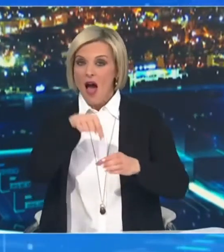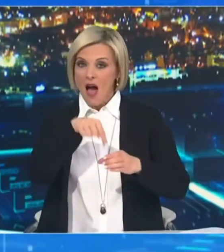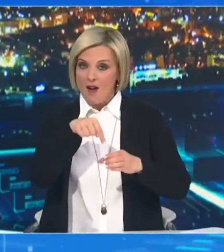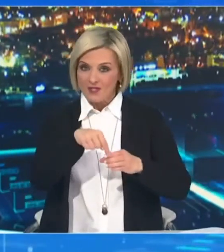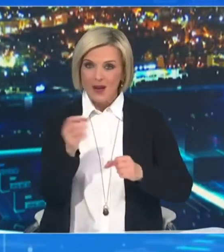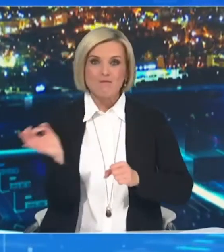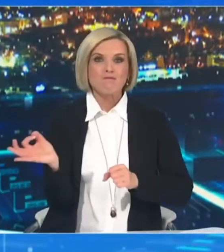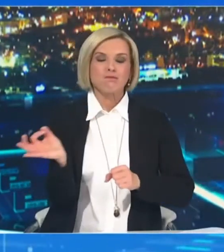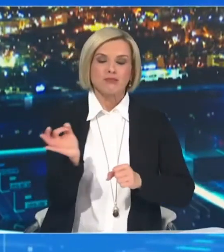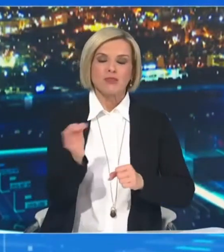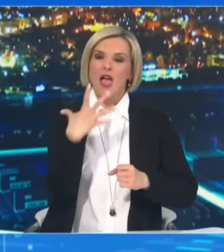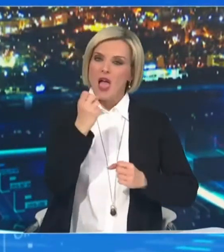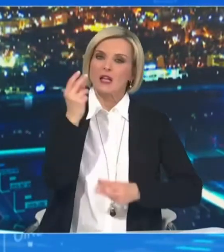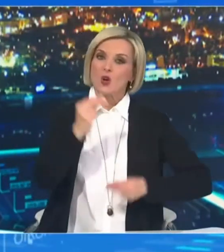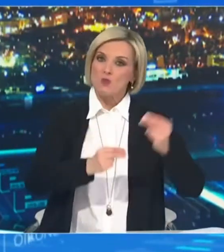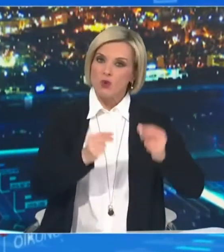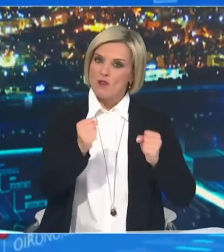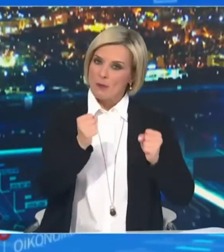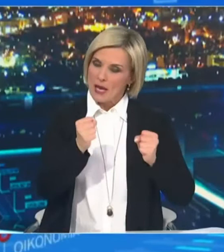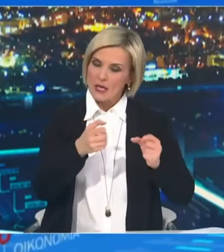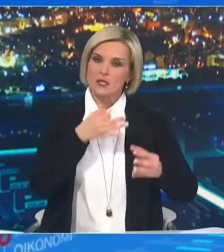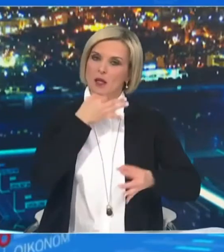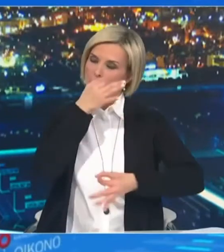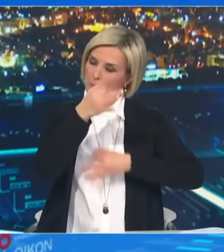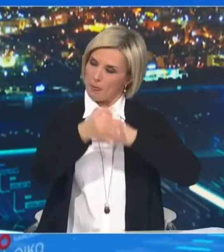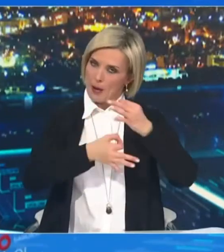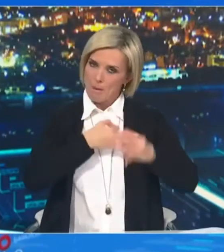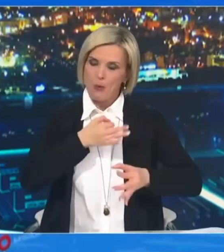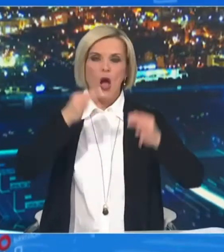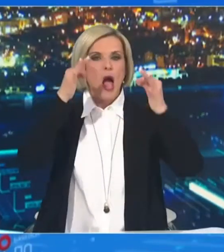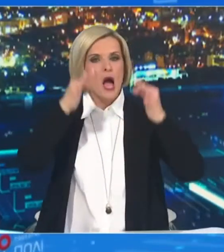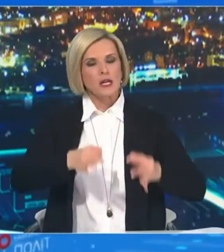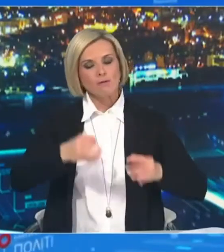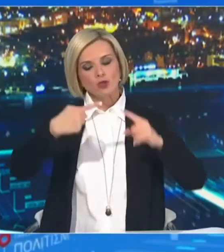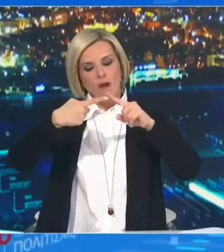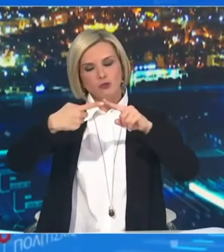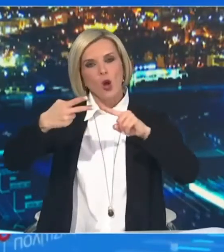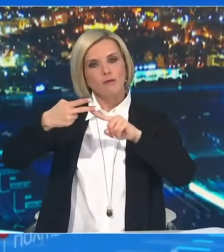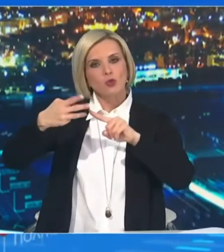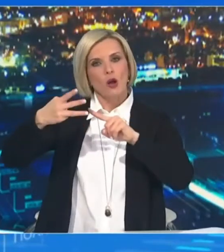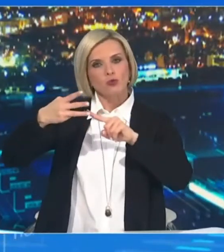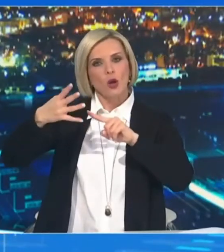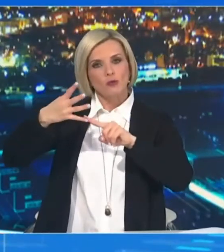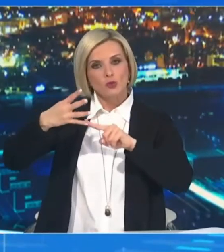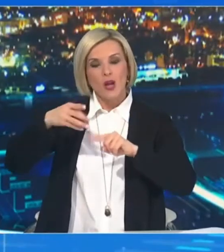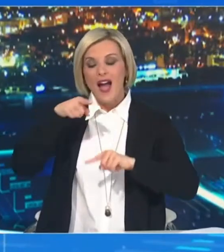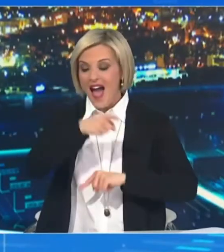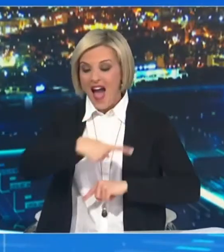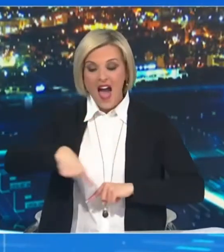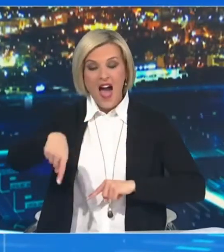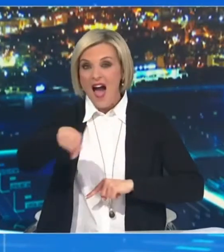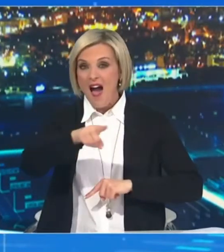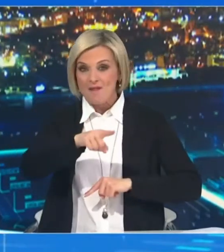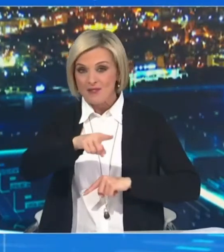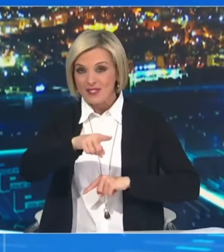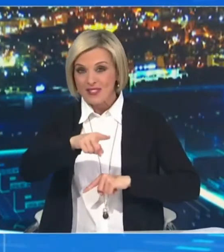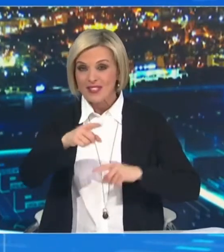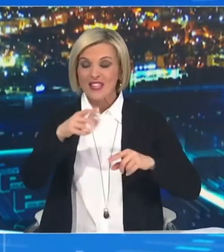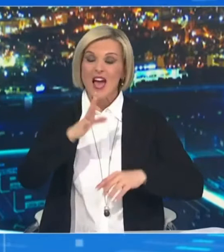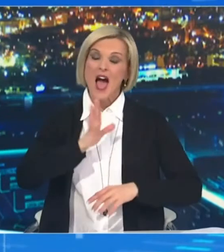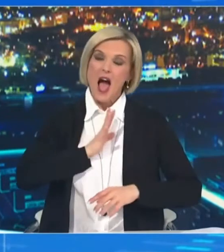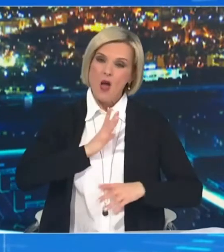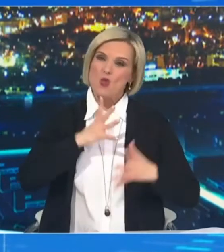νοσήματα θα τα αναφέρω επιγραμματικά τονίζοντας ότι είναι ομάδες με νοσήματα